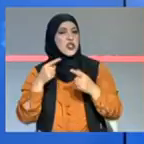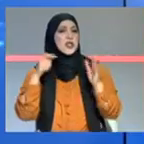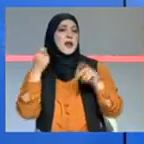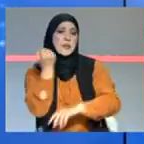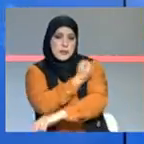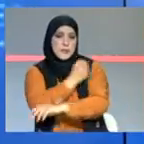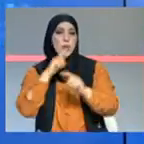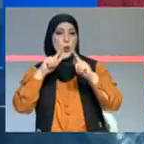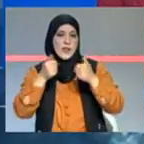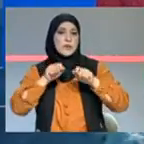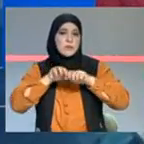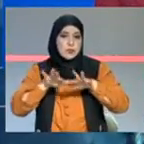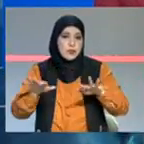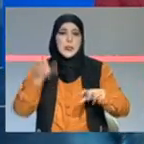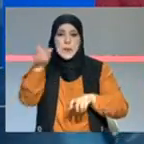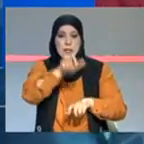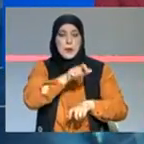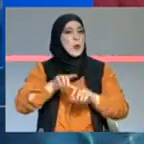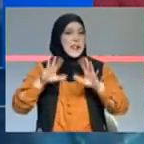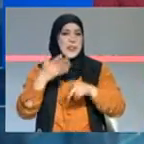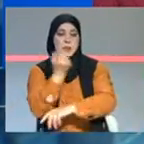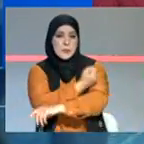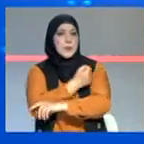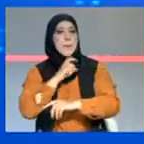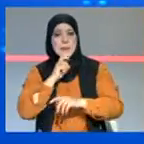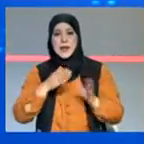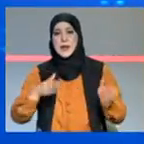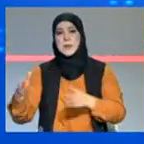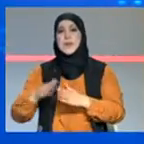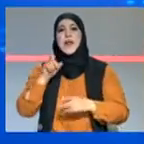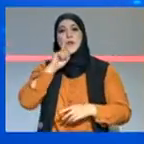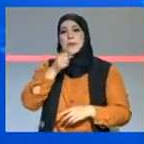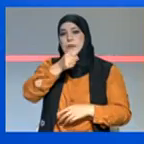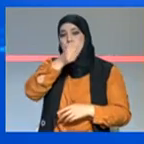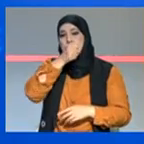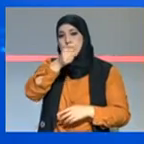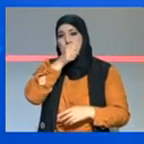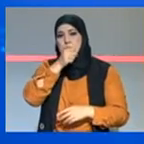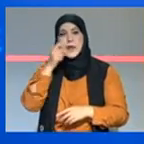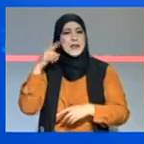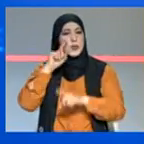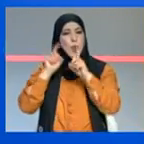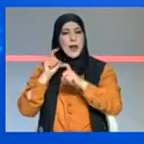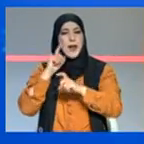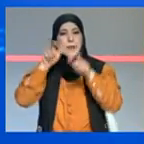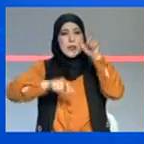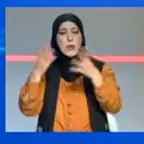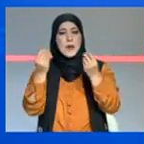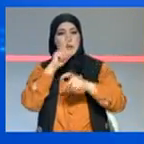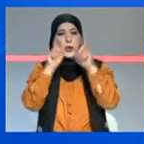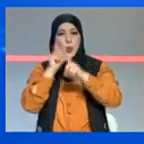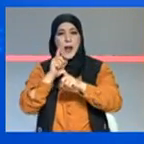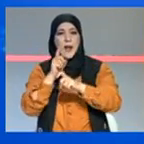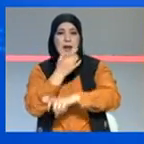وهذا كل نخطمو عليه المذهبين طيب البعض يتساءل عن التأخير في الانتلاق في التلقيح في تونس مقارنة ببعض